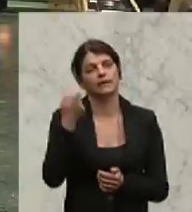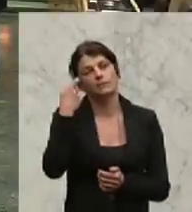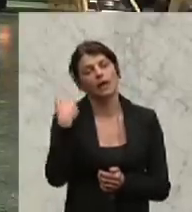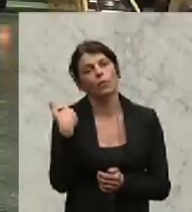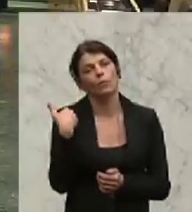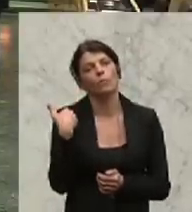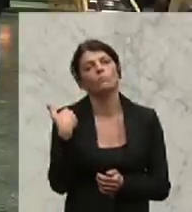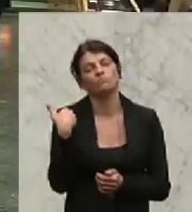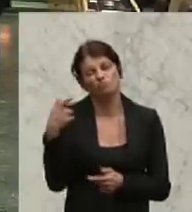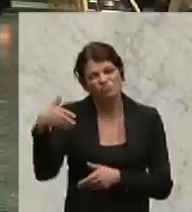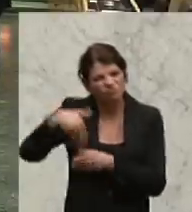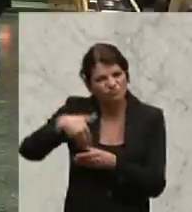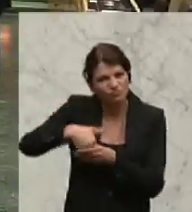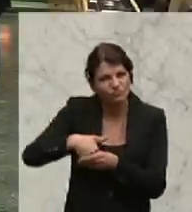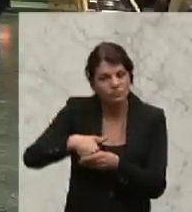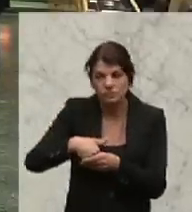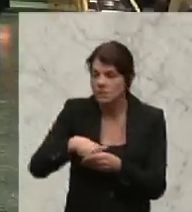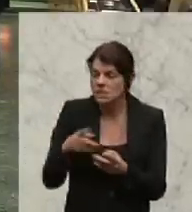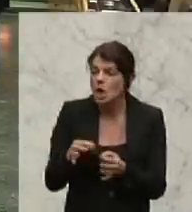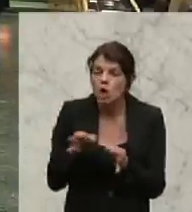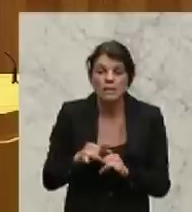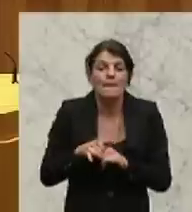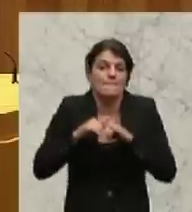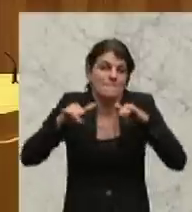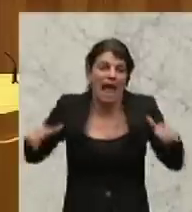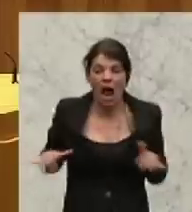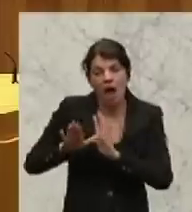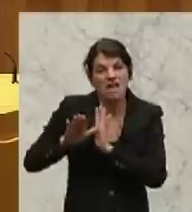dieser Angelegenheit um den größten Bankraub der Geschichte.